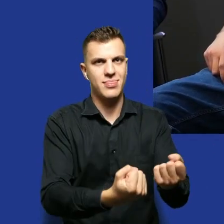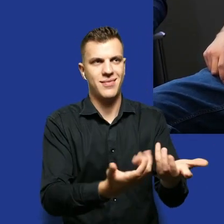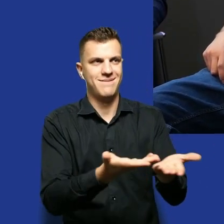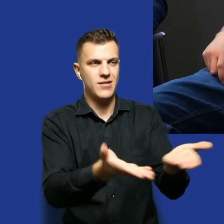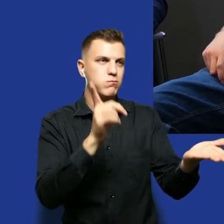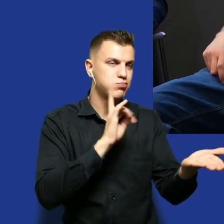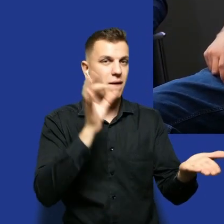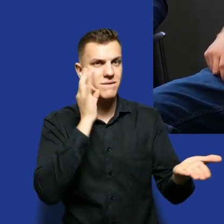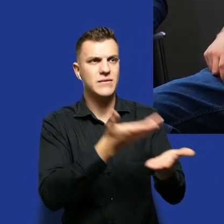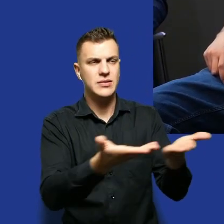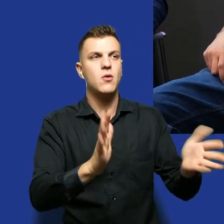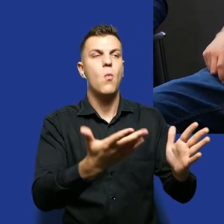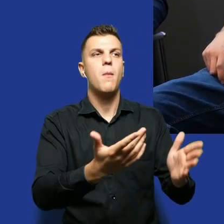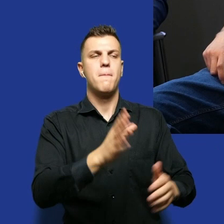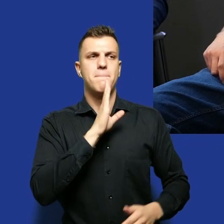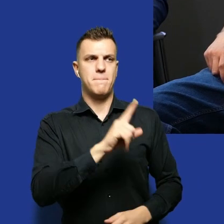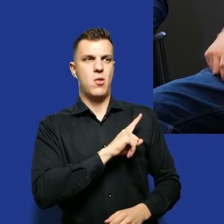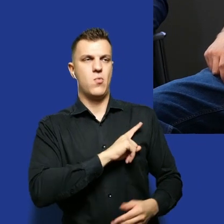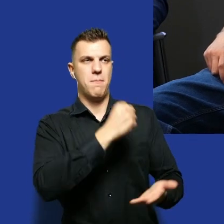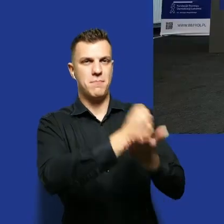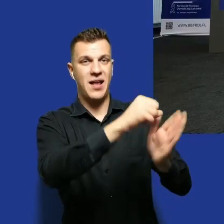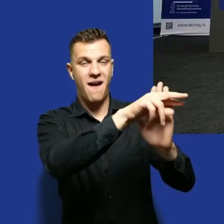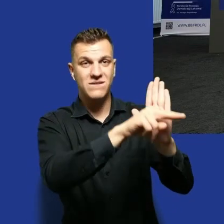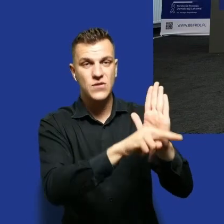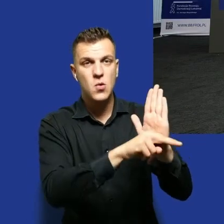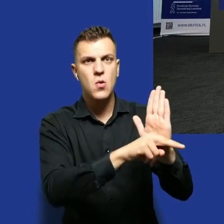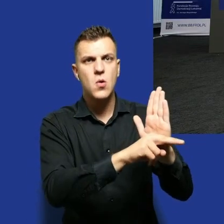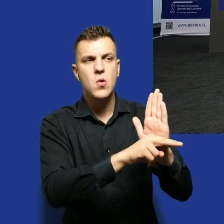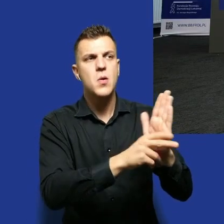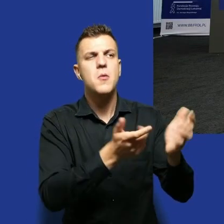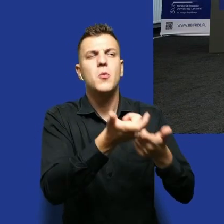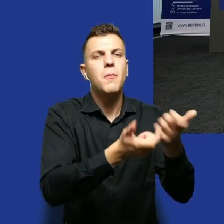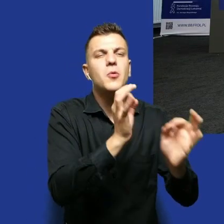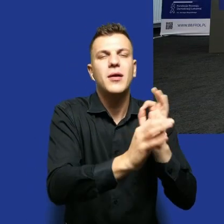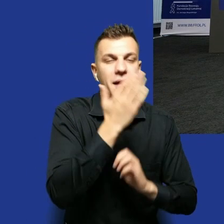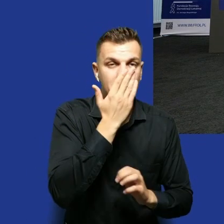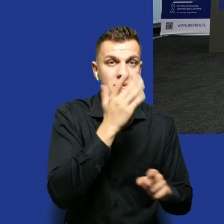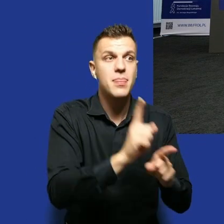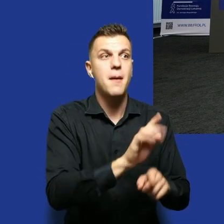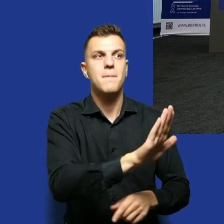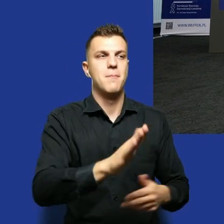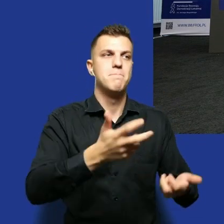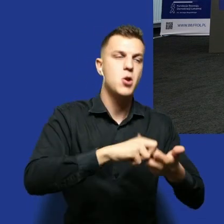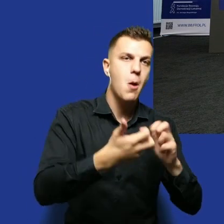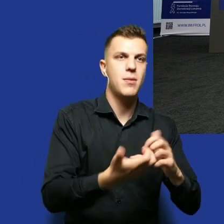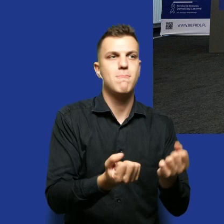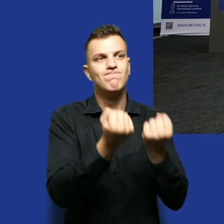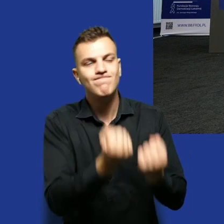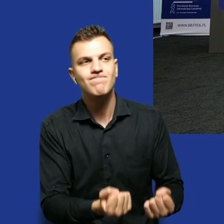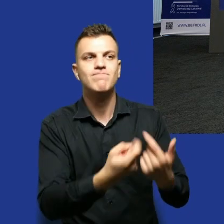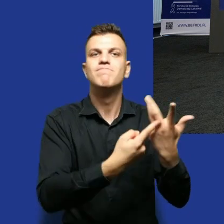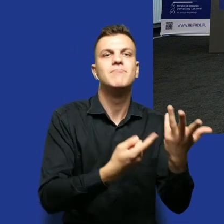podejmują działań strażniczych i z jakimi wyzwaniami w tej chwili się mogą mierzyć, borykać. Agnieszka,